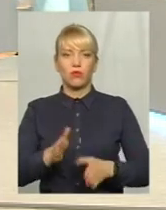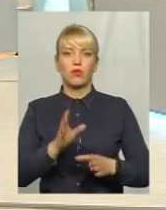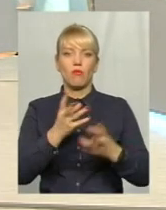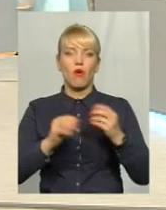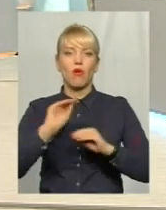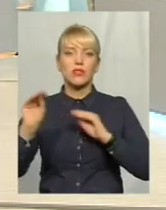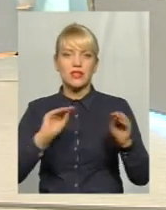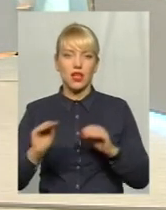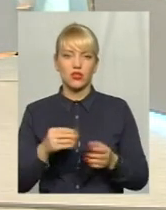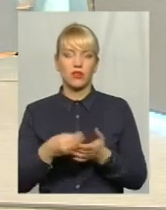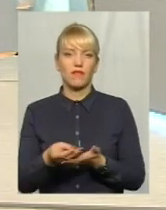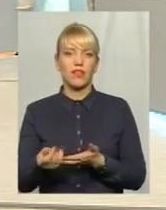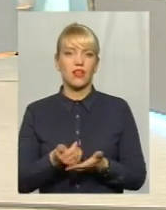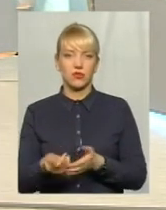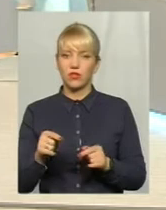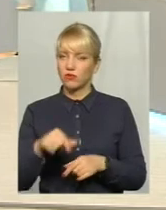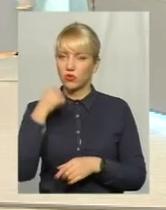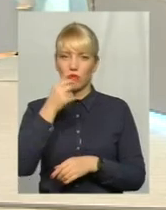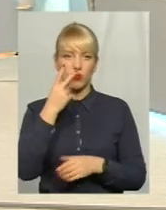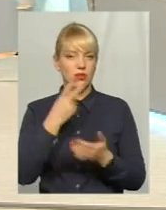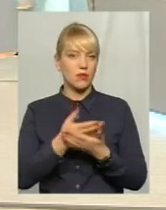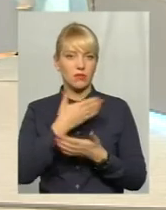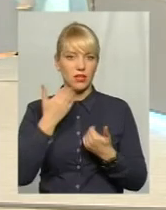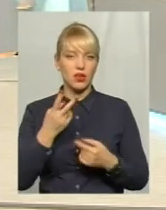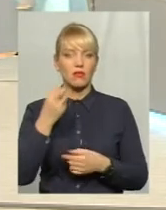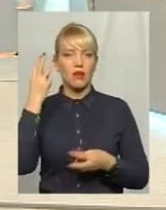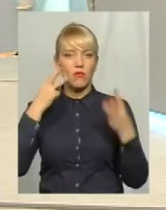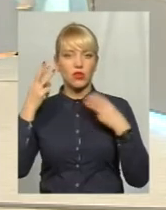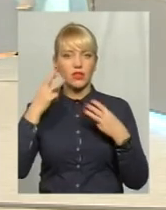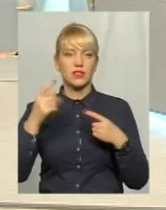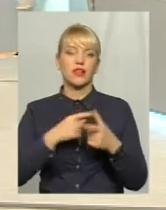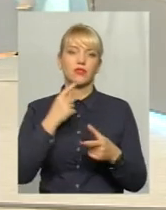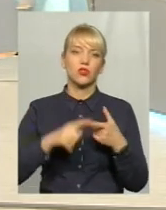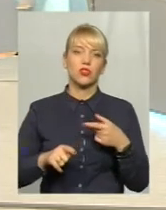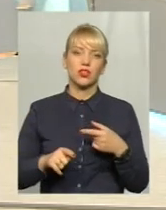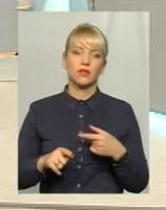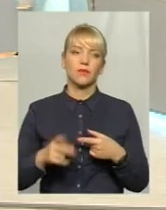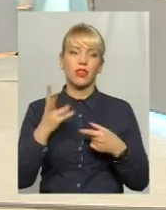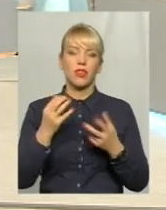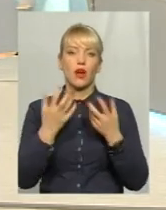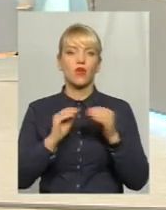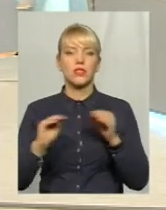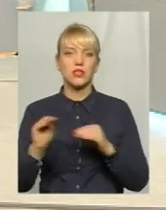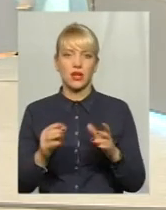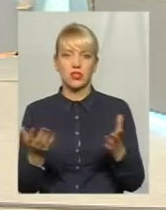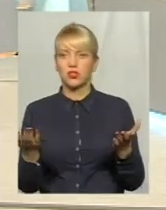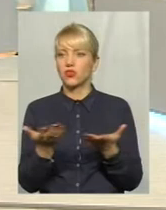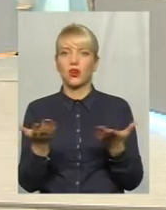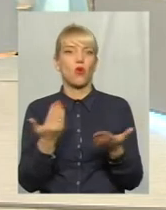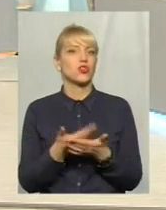Ну, знову ж, в цьому році цього не передбачено. На модернізацію, чи оснащення, чи хоча б